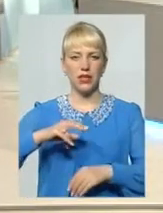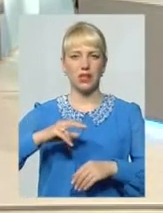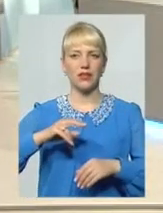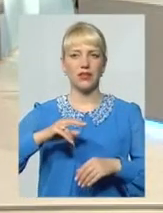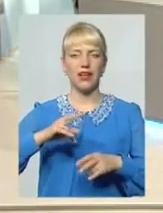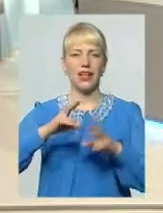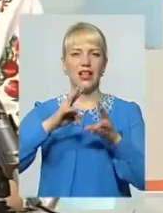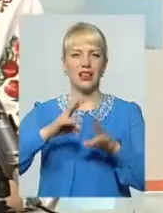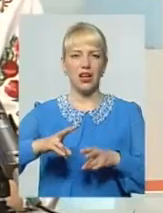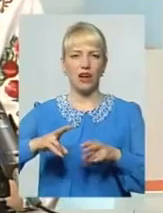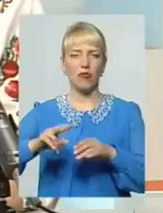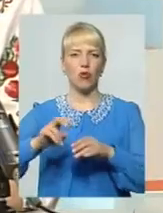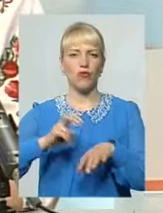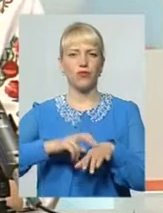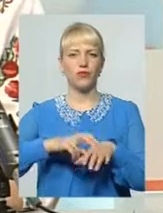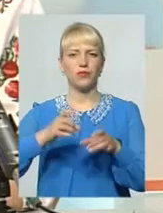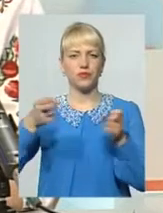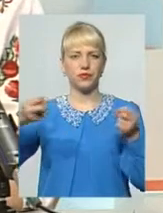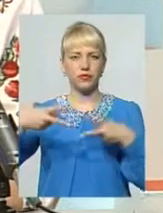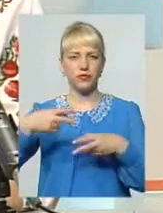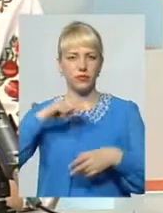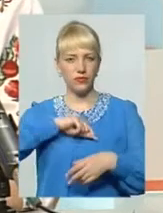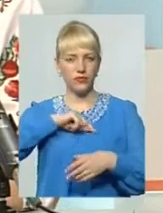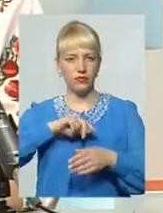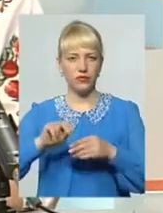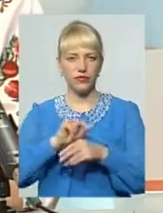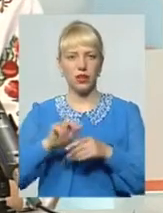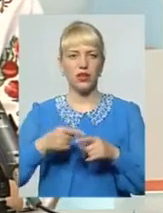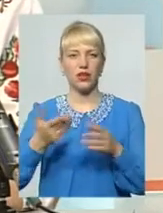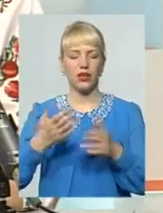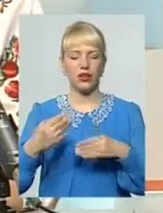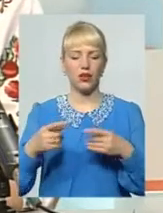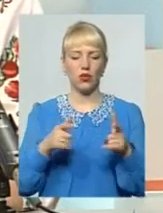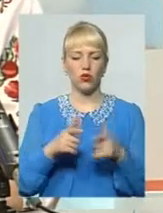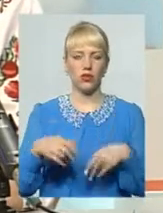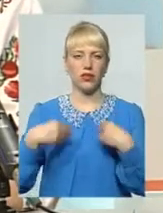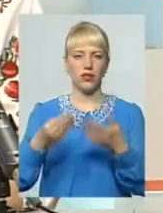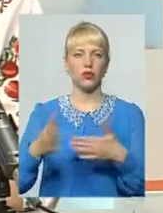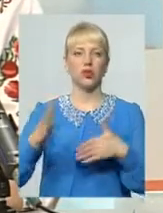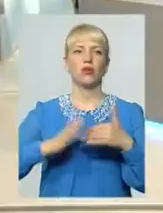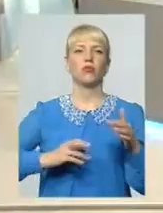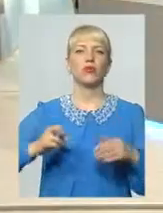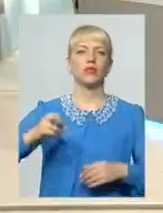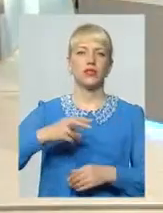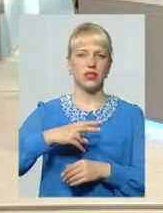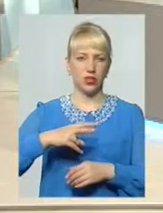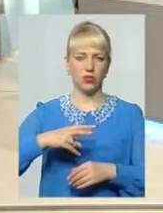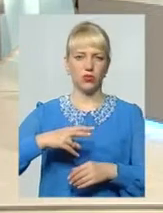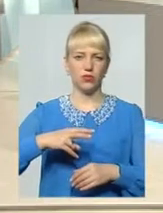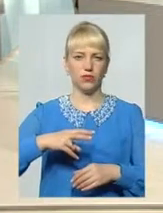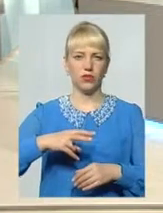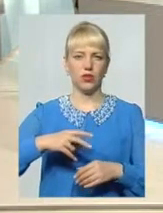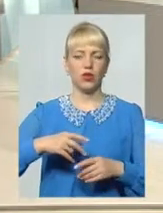Які готові надавати професійну, я підкреслюю слово, професійну